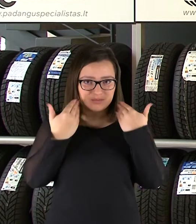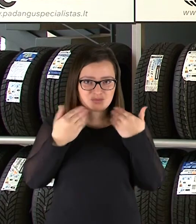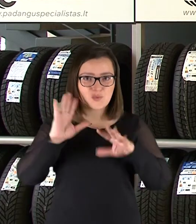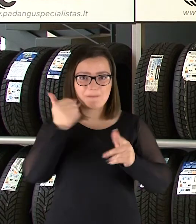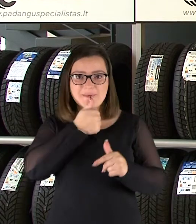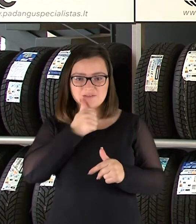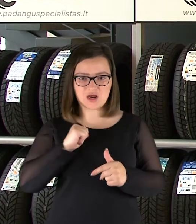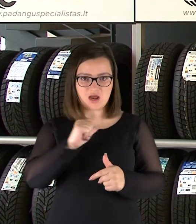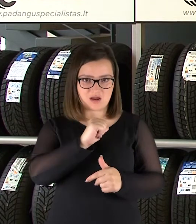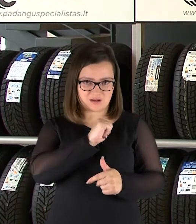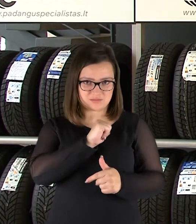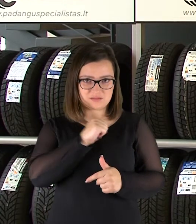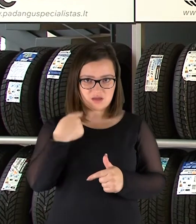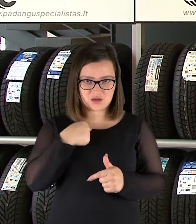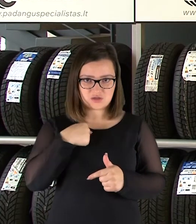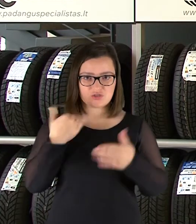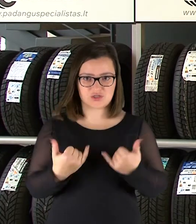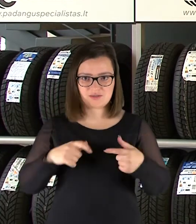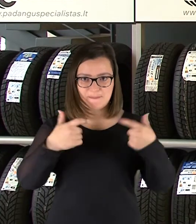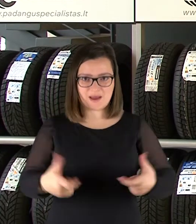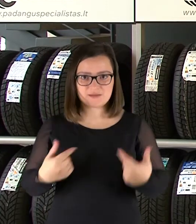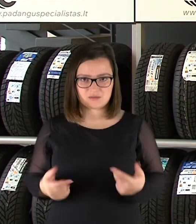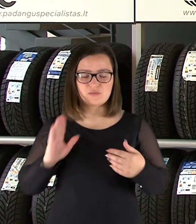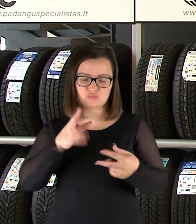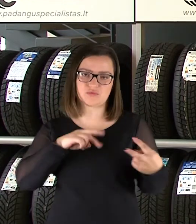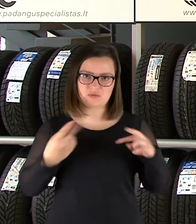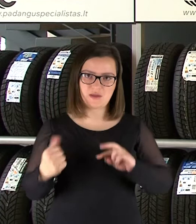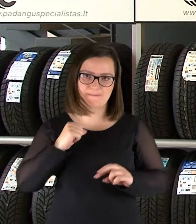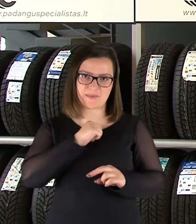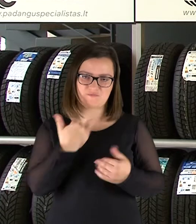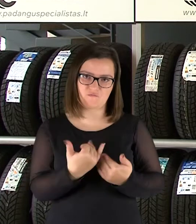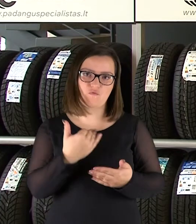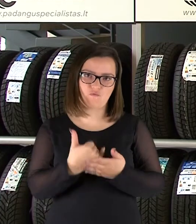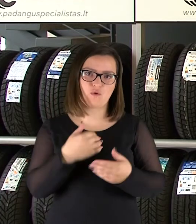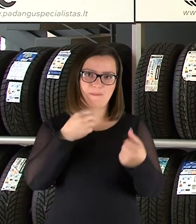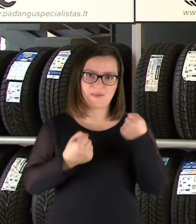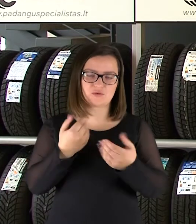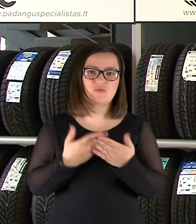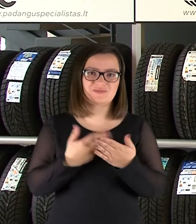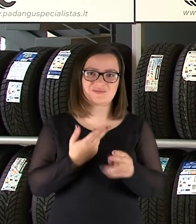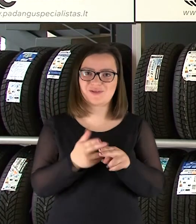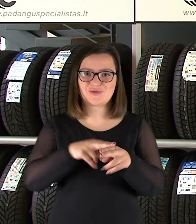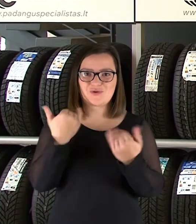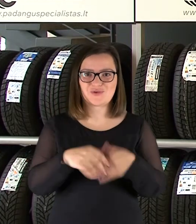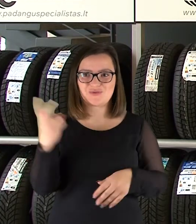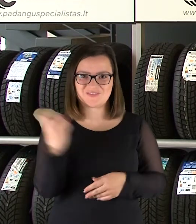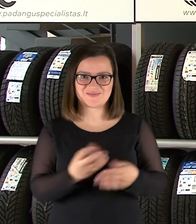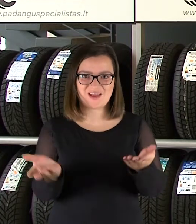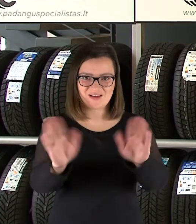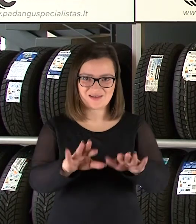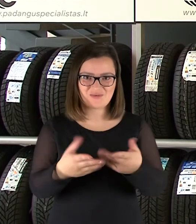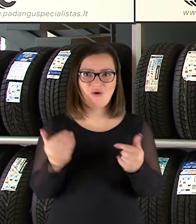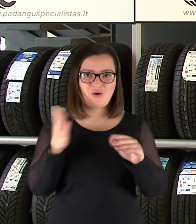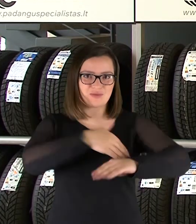kalbėti apie mane asmeniškai, tai va šiandien atsivežiau padangas ir keisiu savo automobiliui. Ir dėl to, kad iš tiesų liko atiktai porą